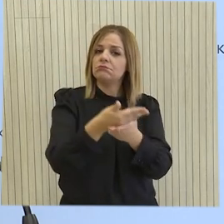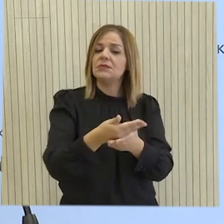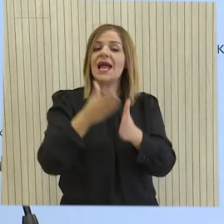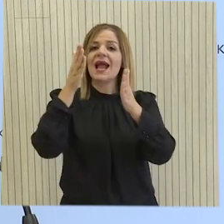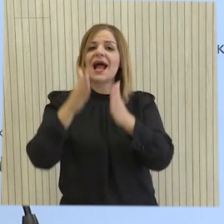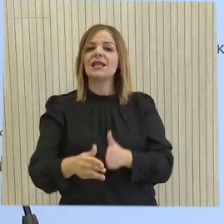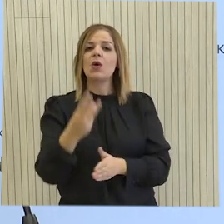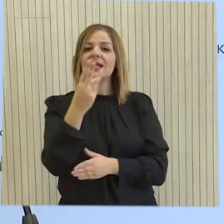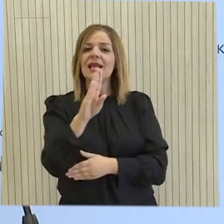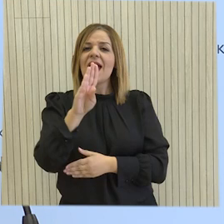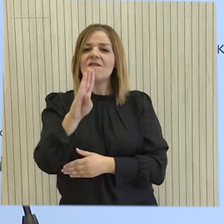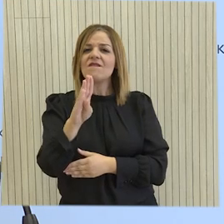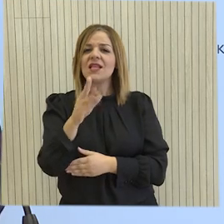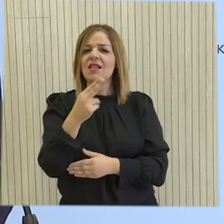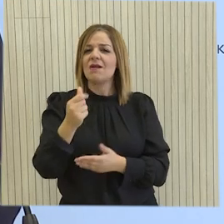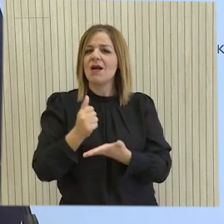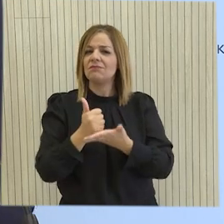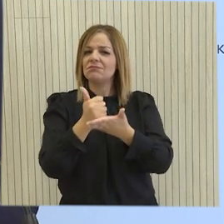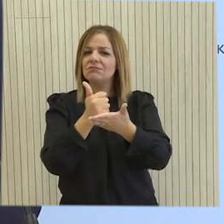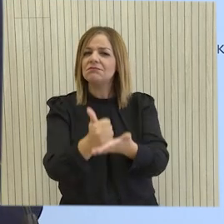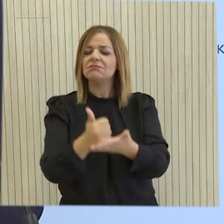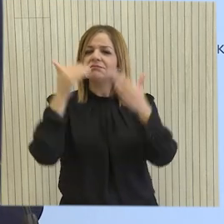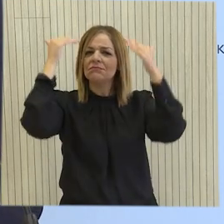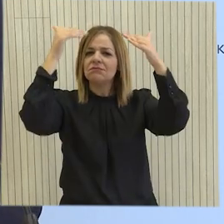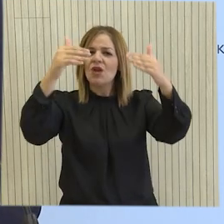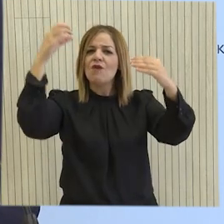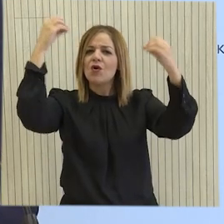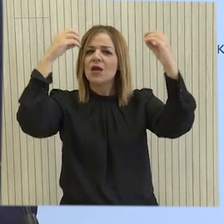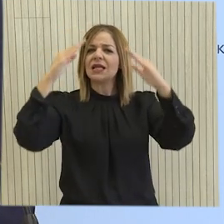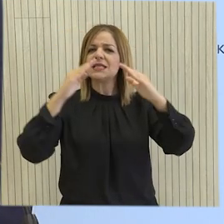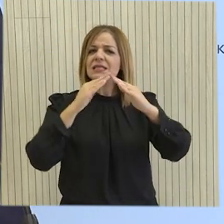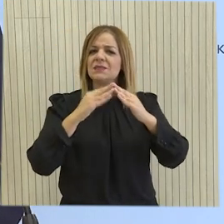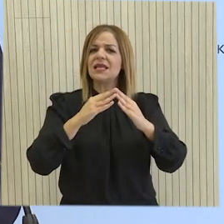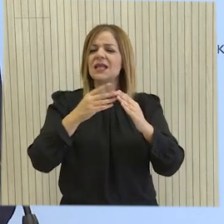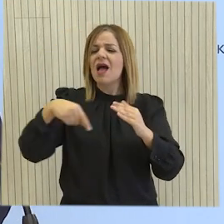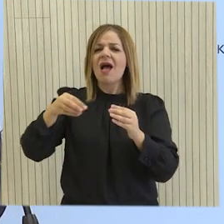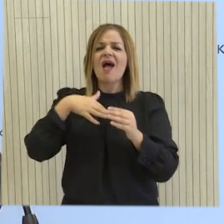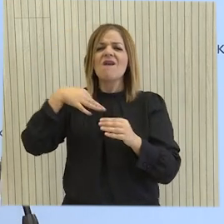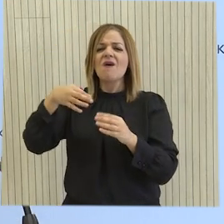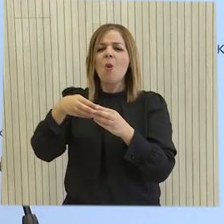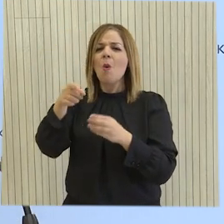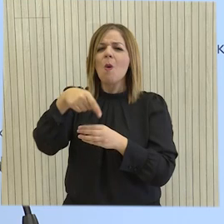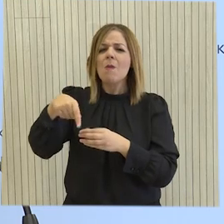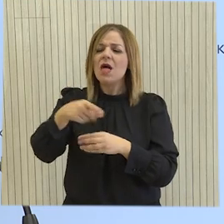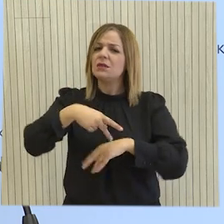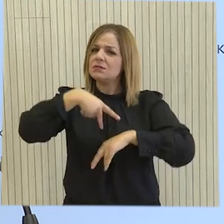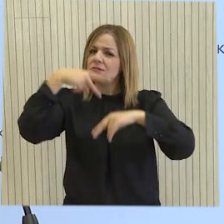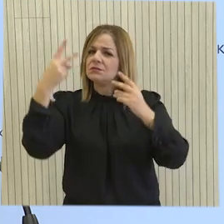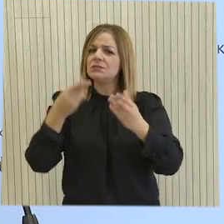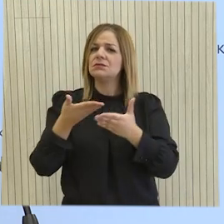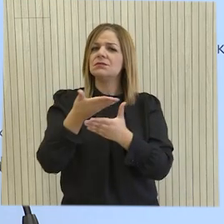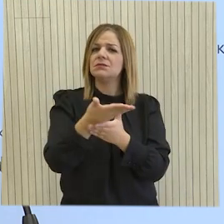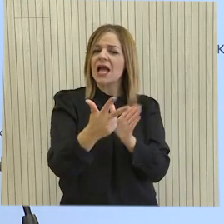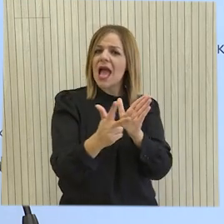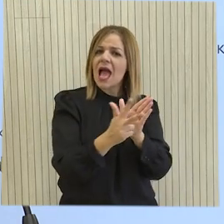3β του σχεδίου χορηγιών, που αφορά την εγκατάσταση φωτοβολταϊκών σε κατοικές ευάλωτων καταναλωτών, παράταση υποβολής αιτήσεων μέχρι